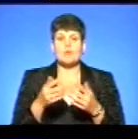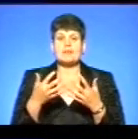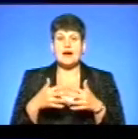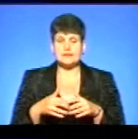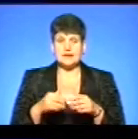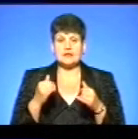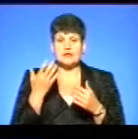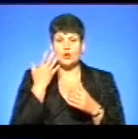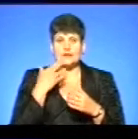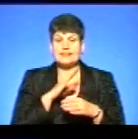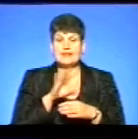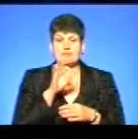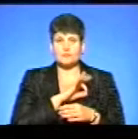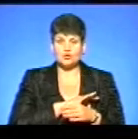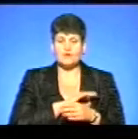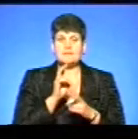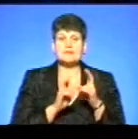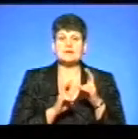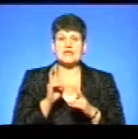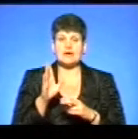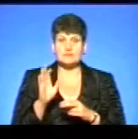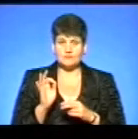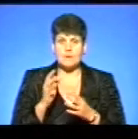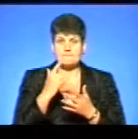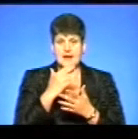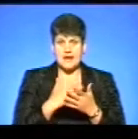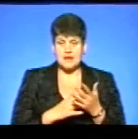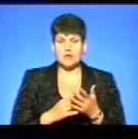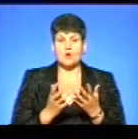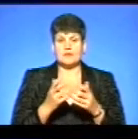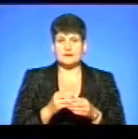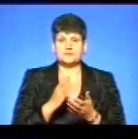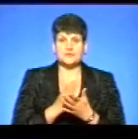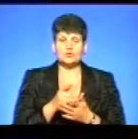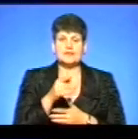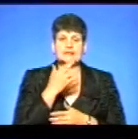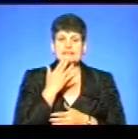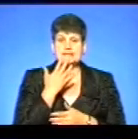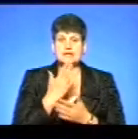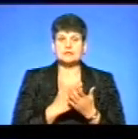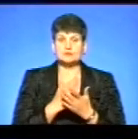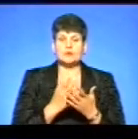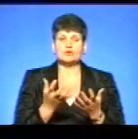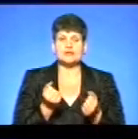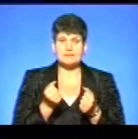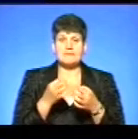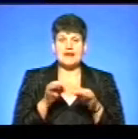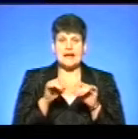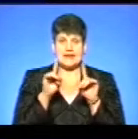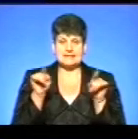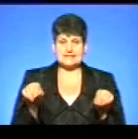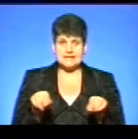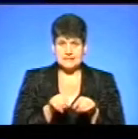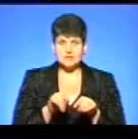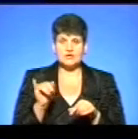неприбутковане комерційне підприємство, перелік обладнання, і тоді національна служба, тоді ми отримуємо ліцензію, і тоді